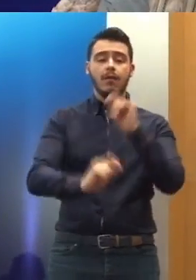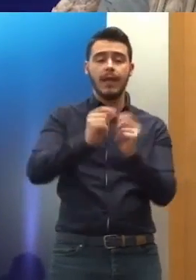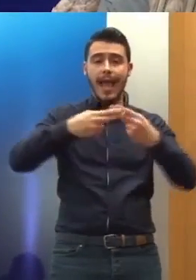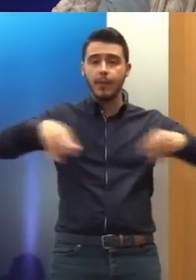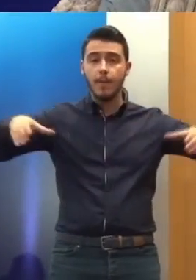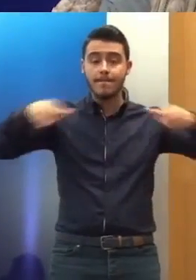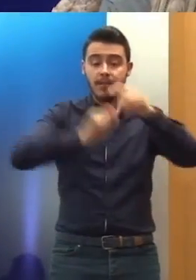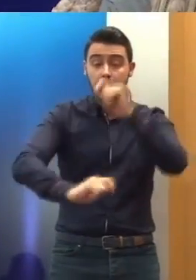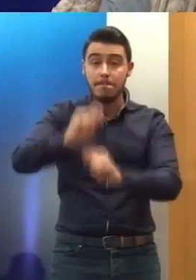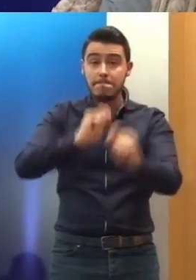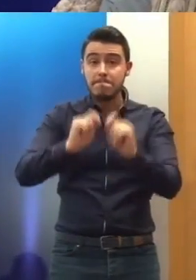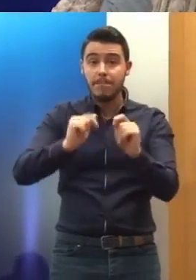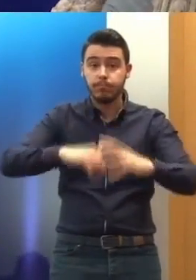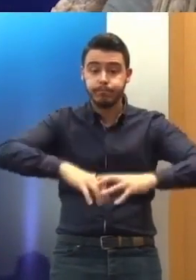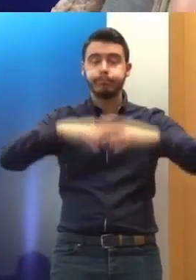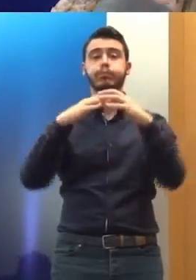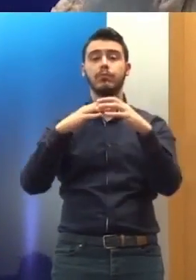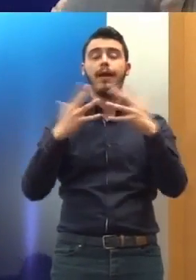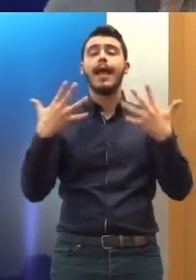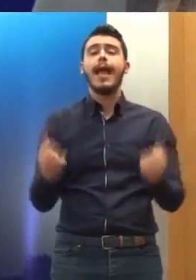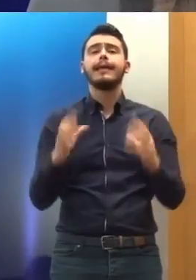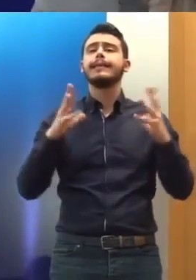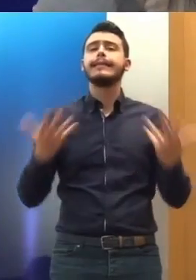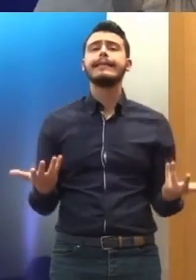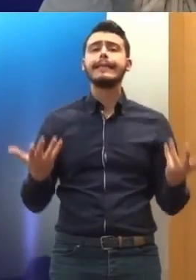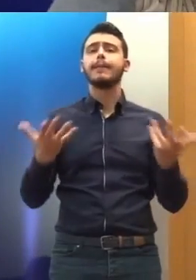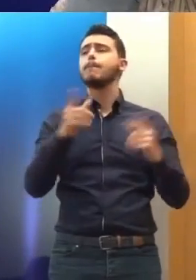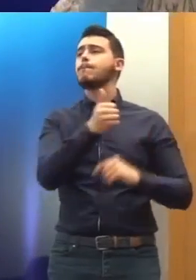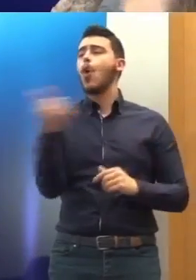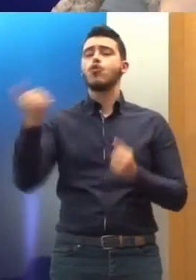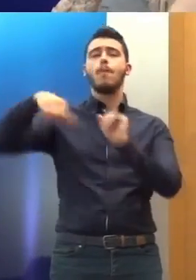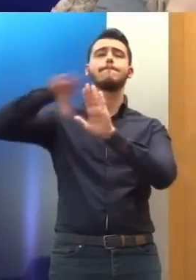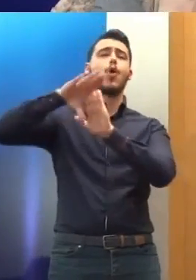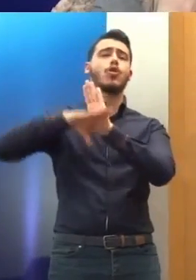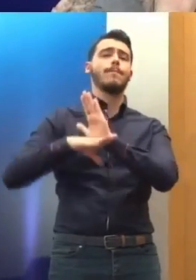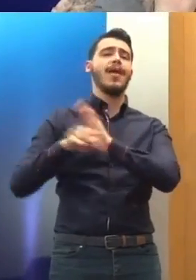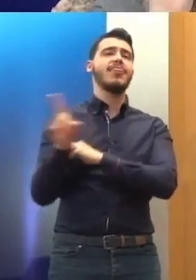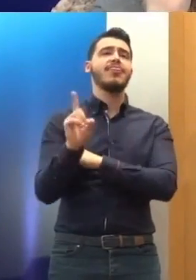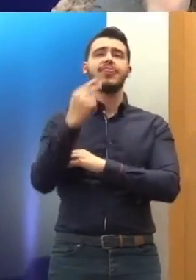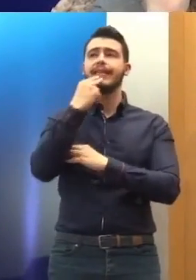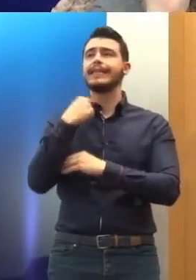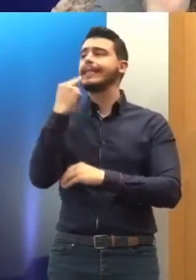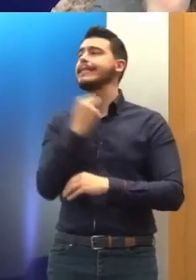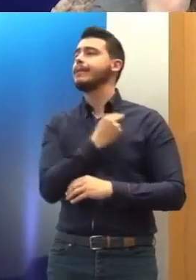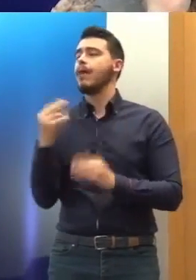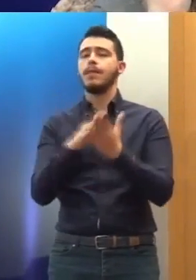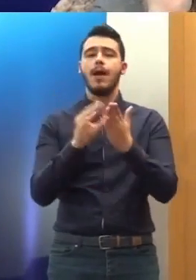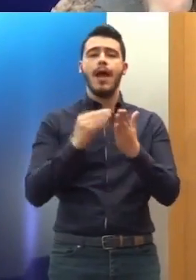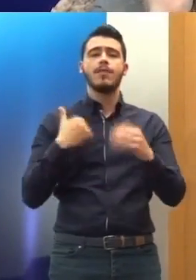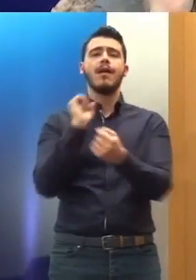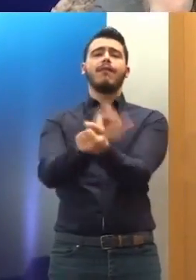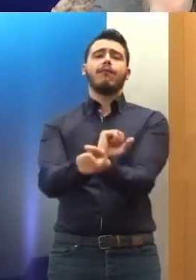διαδικαστικές διατάξεις. Δεν περιέχει ουσιαστικές διατάξεις. Δεν μας λέει τι σημαίνει βασανιστήριο, δεν μας λέει τι σημαίνει κράτηση.